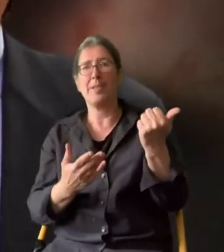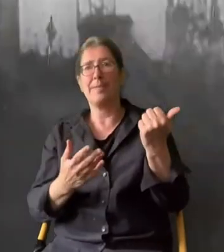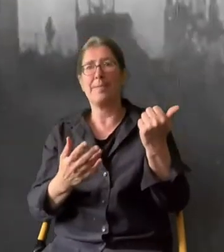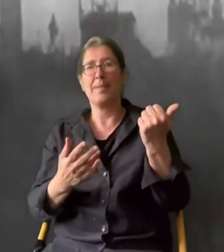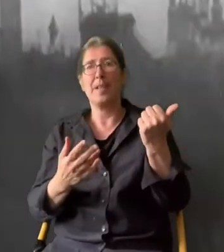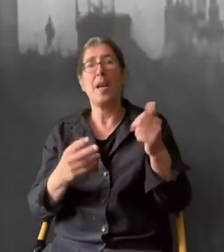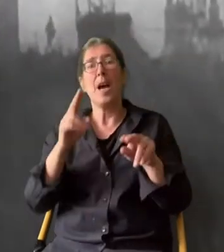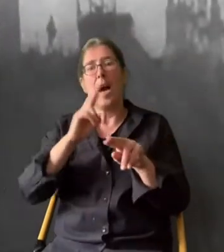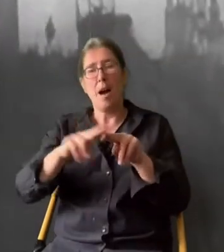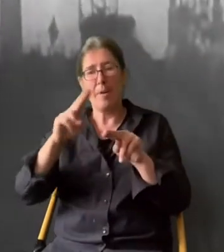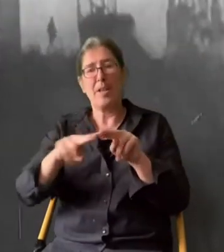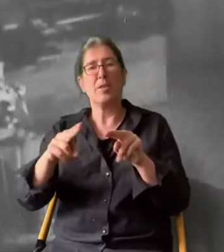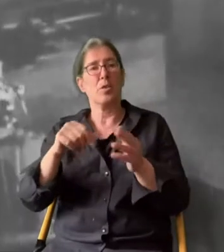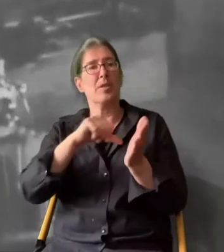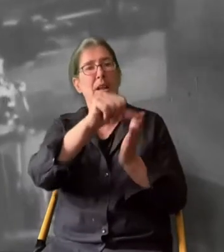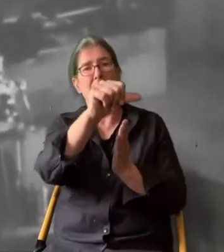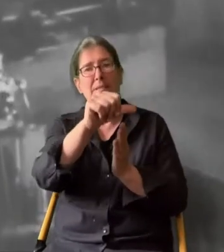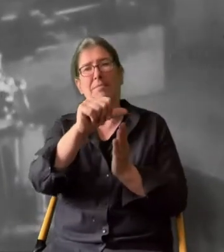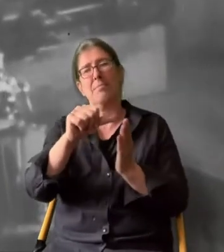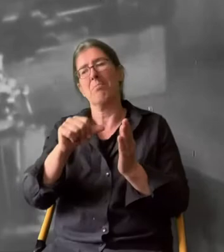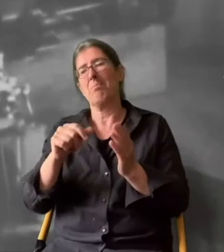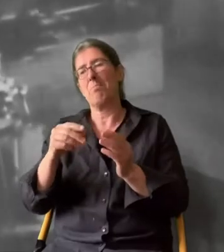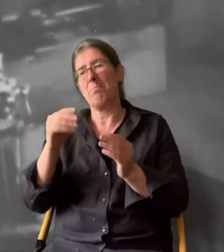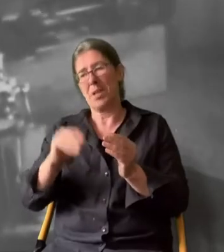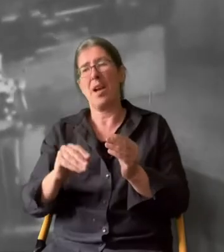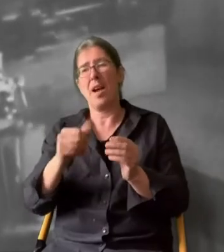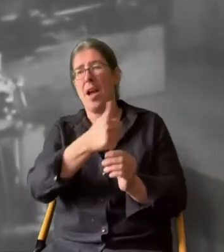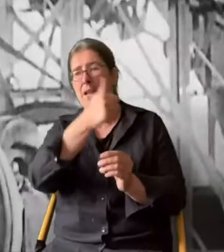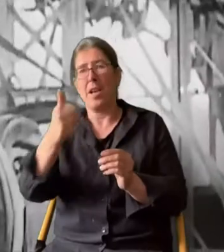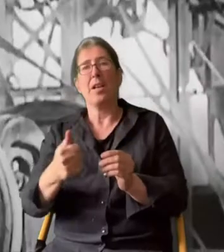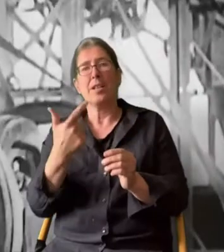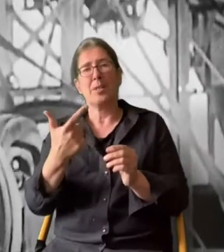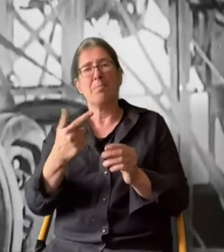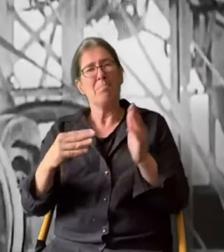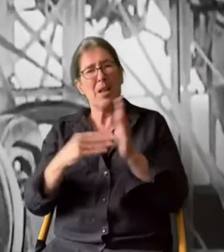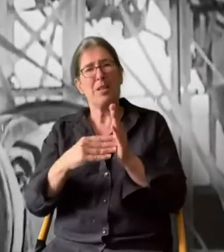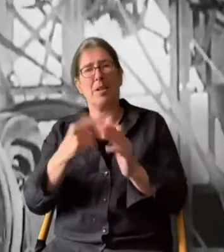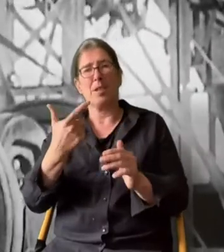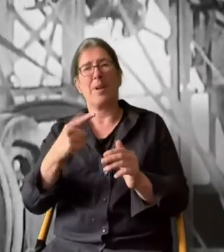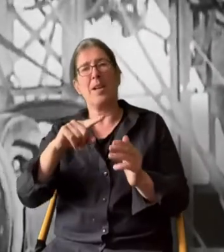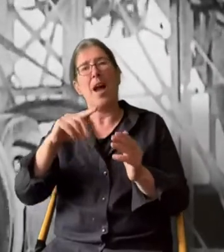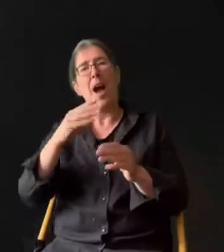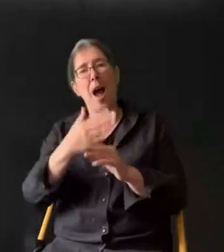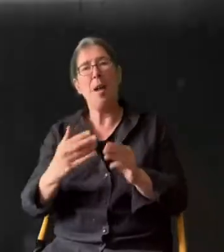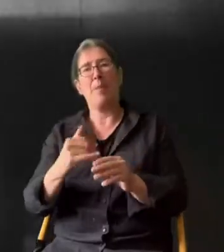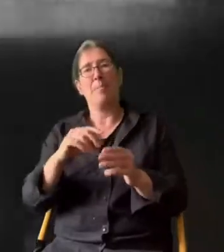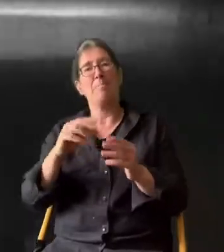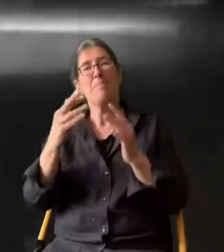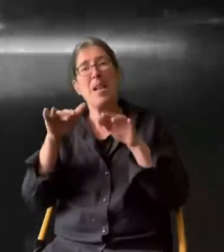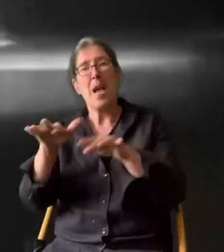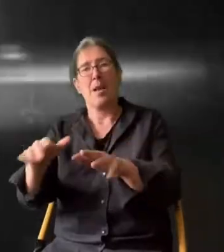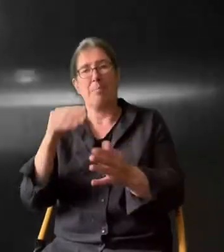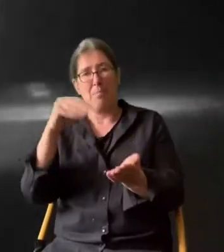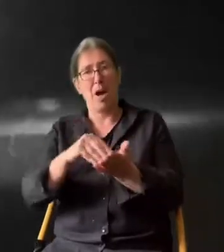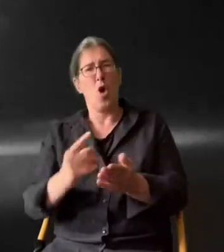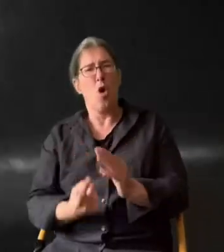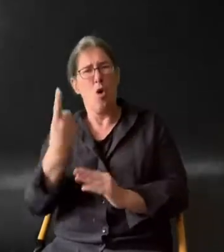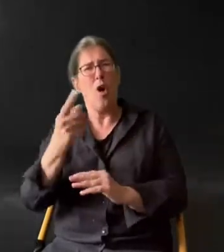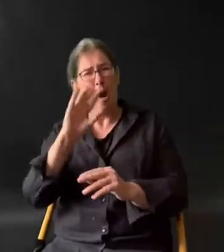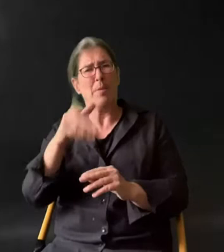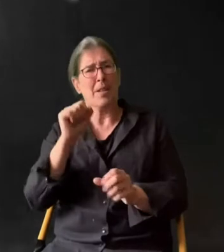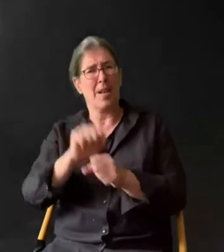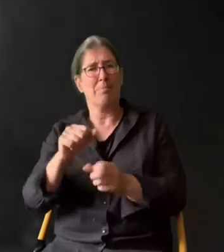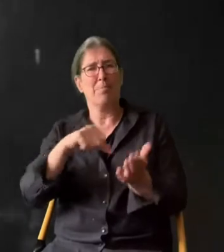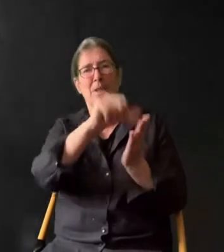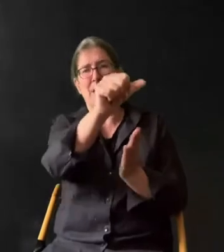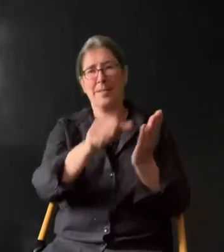Die Reparationszahlungen wurden auf einen Betrag von maximal zweieinhalb Milliarden Mark im Jahr festgelegt. Das war hoch, aber noch bezahlbar.